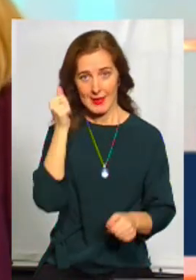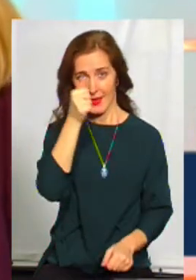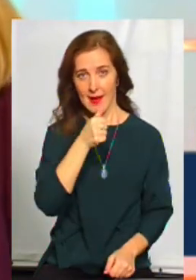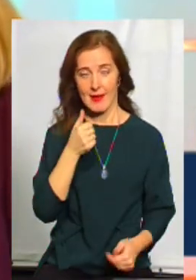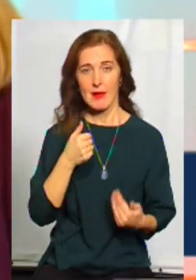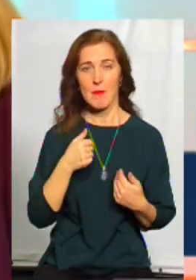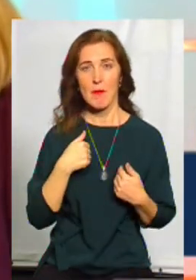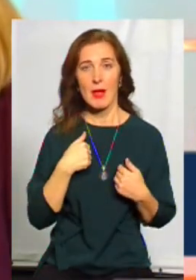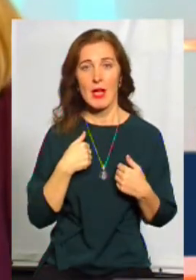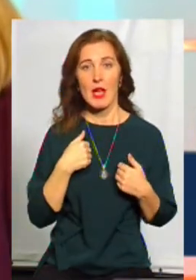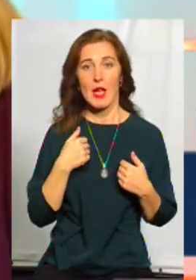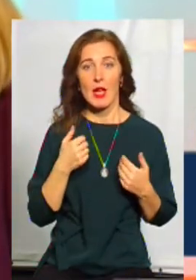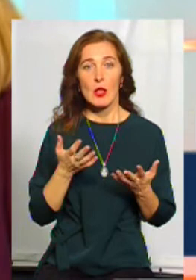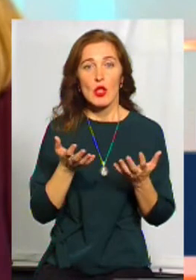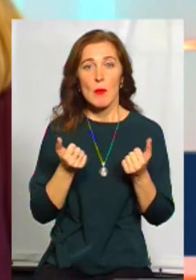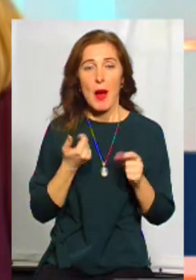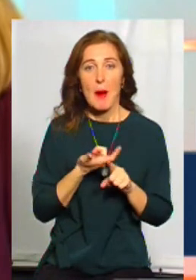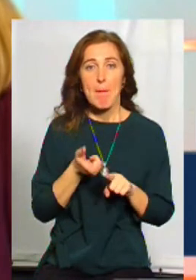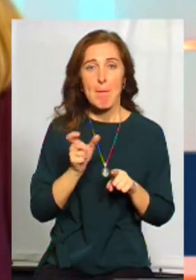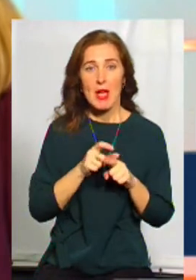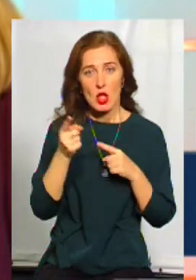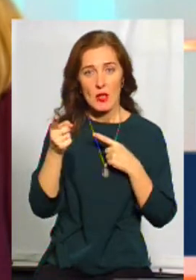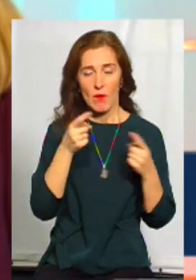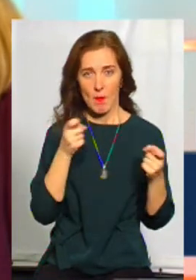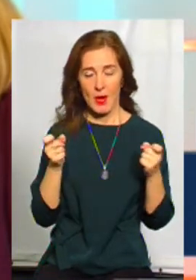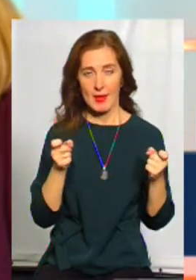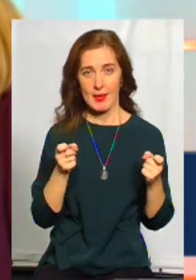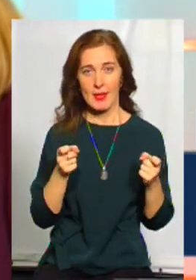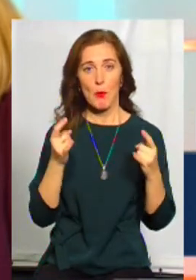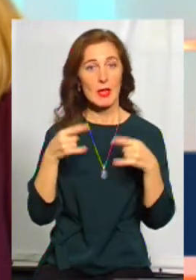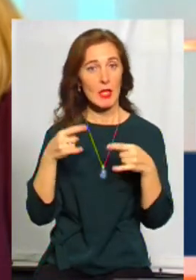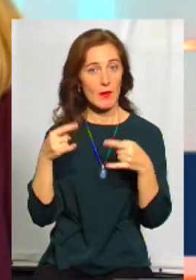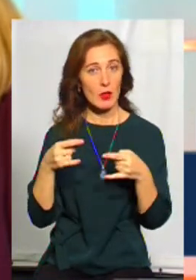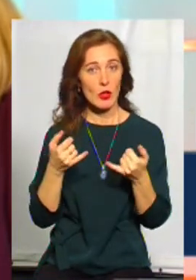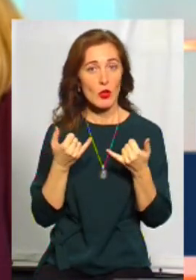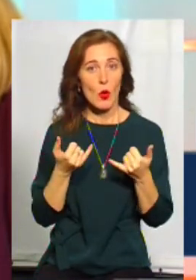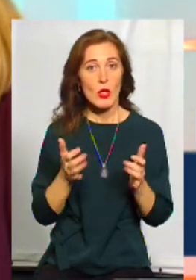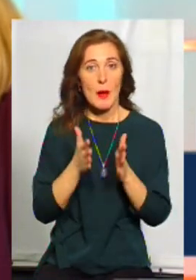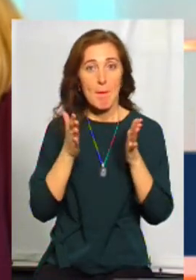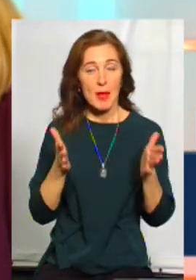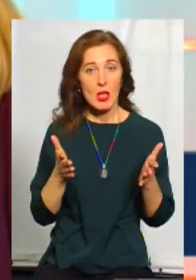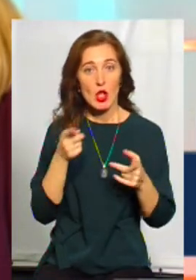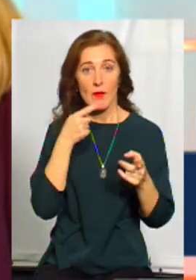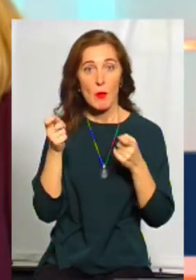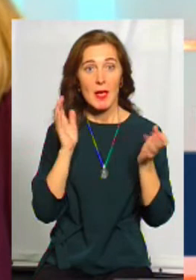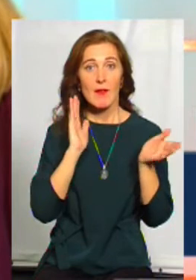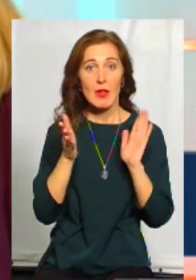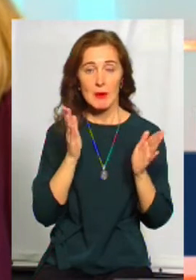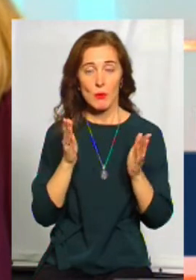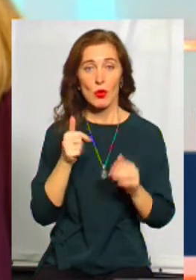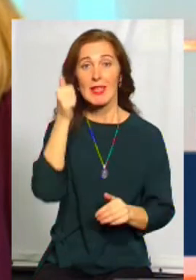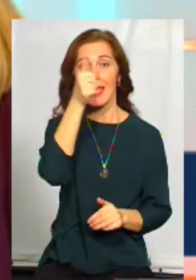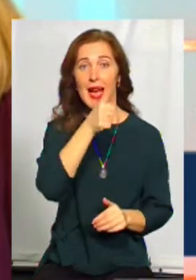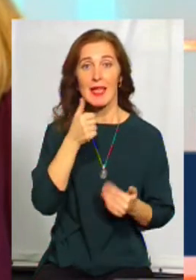ми черпаємо найбільше інформацій не в образу телевізору, сьогодні вже більше інформацій з Фейсбуку. За рік ми зросли.